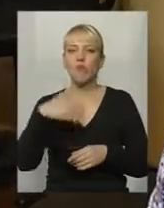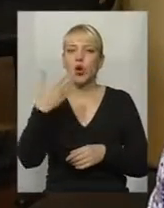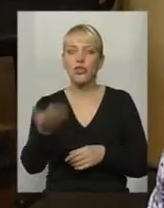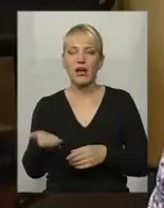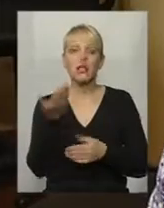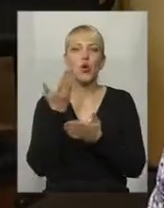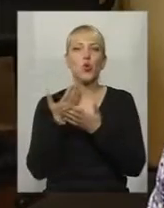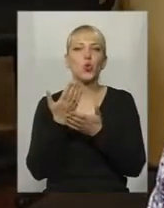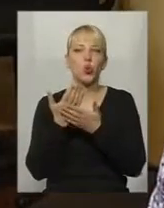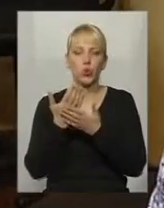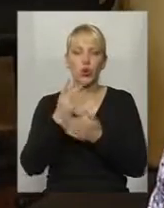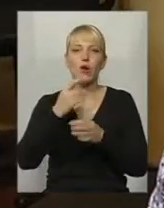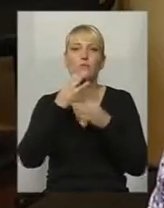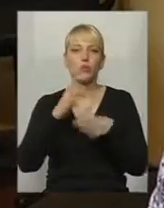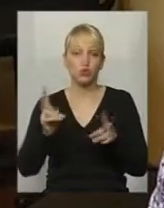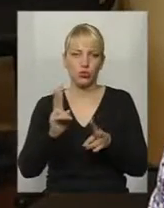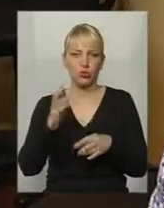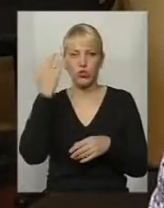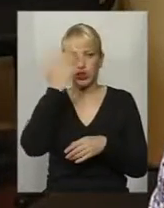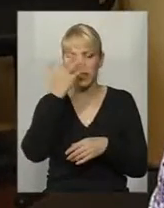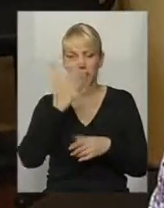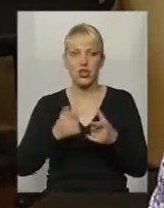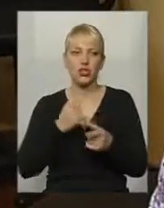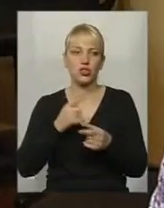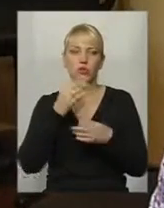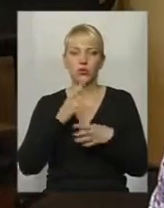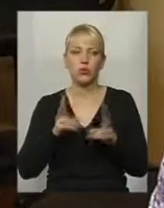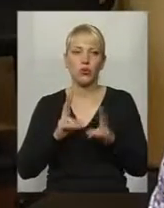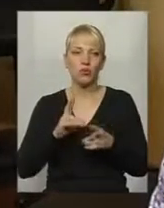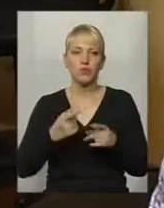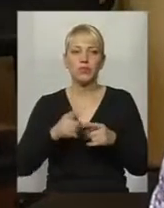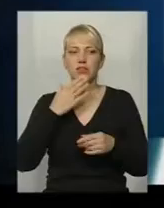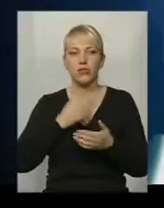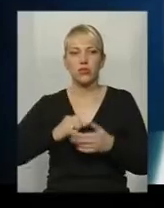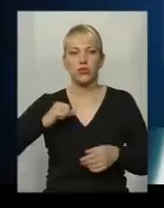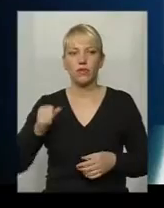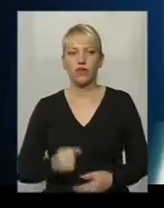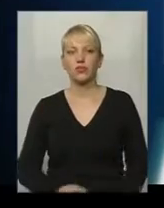будь-кому чи незрячому, чи ще будь-кому своєму товаришу.